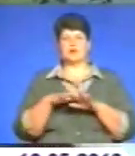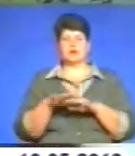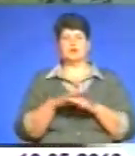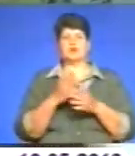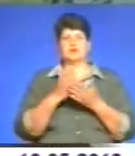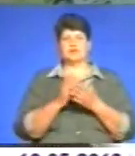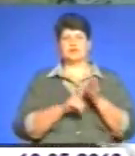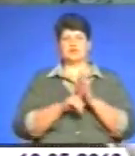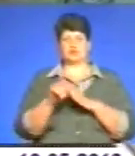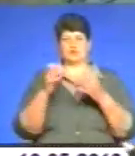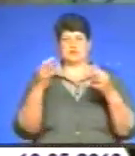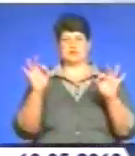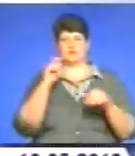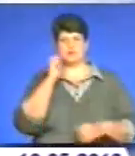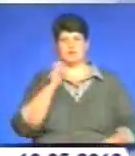незалежності.